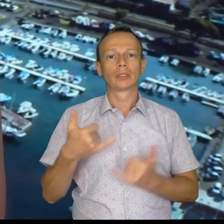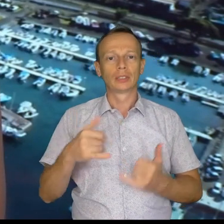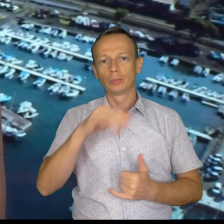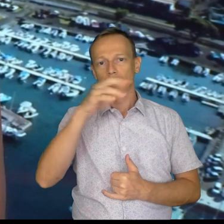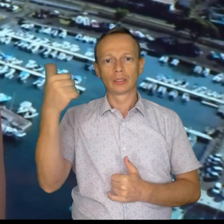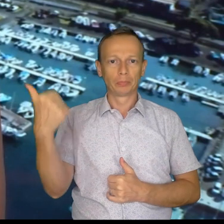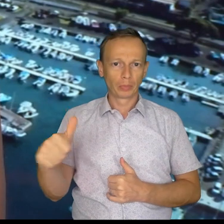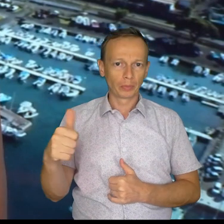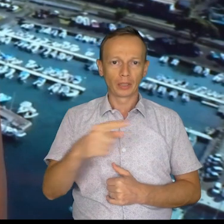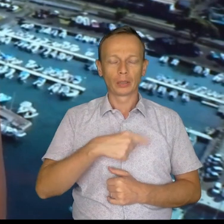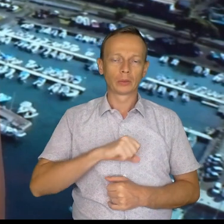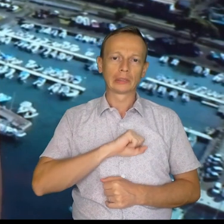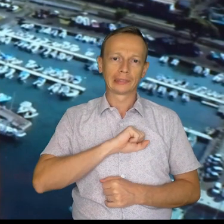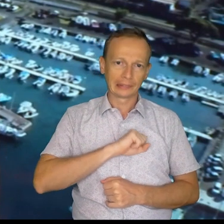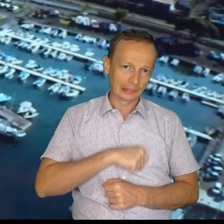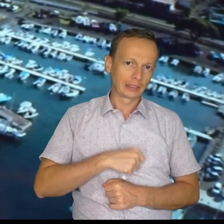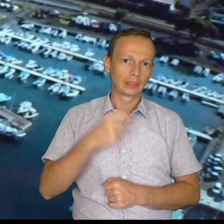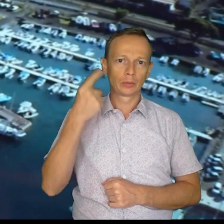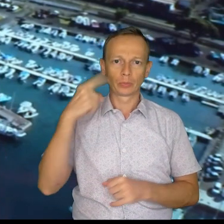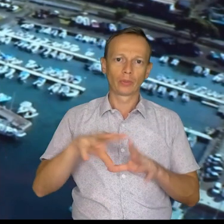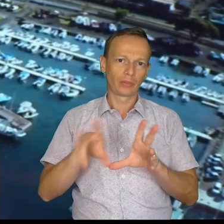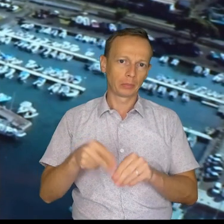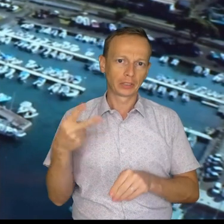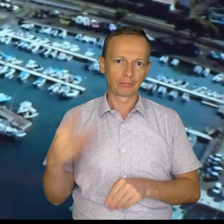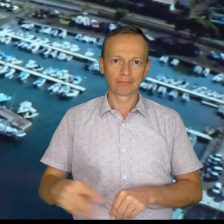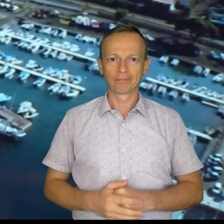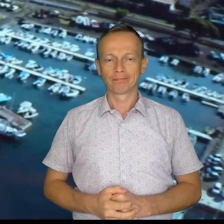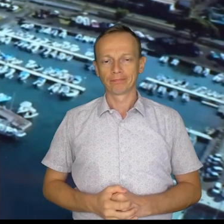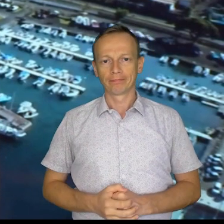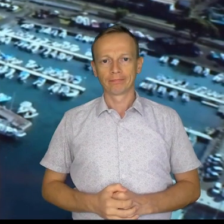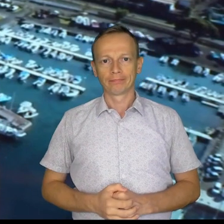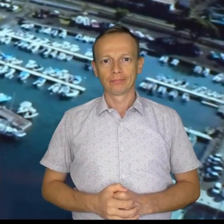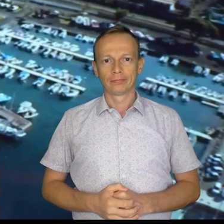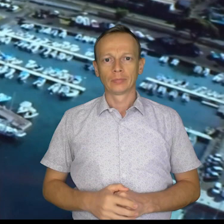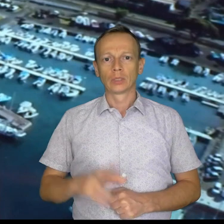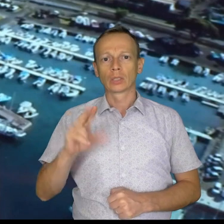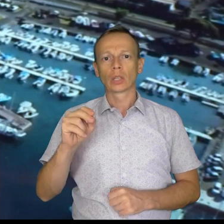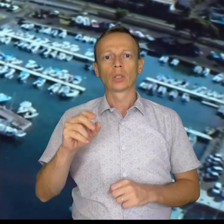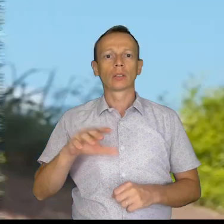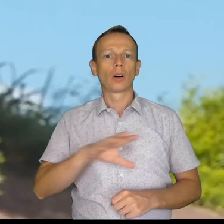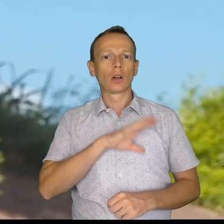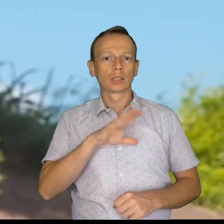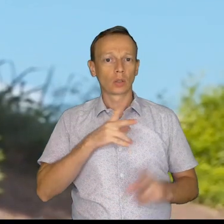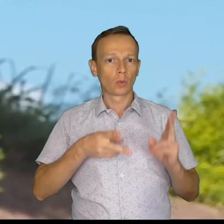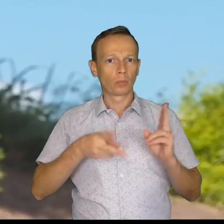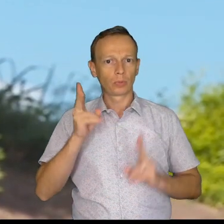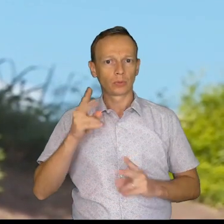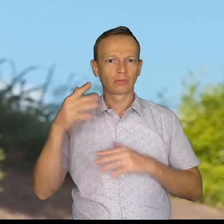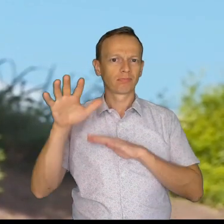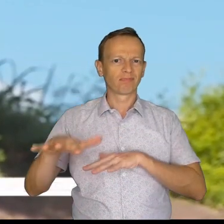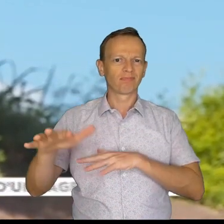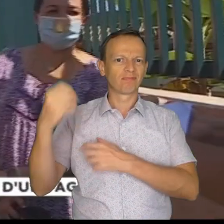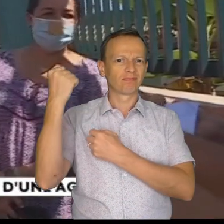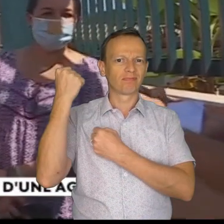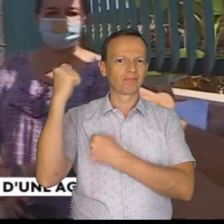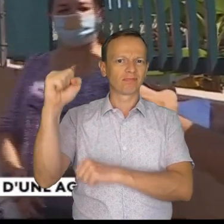réitère, renouvelle ses sincères condoléances à la famille. Une trentaine d'enseignants a manifesté ce matin au lycée professionnel de